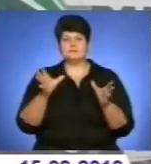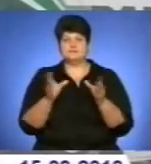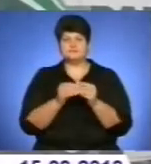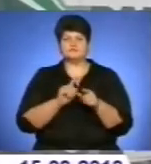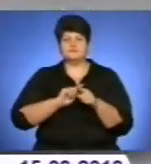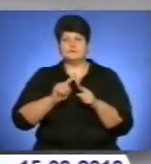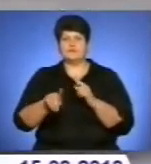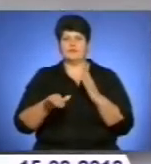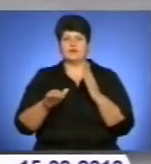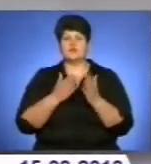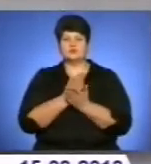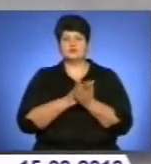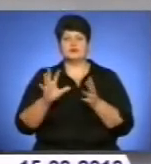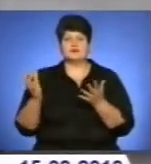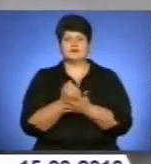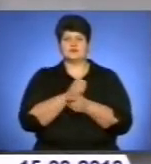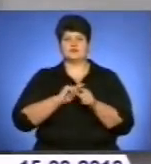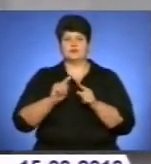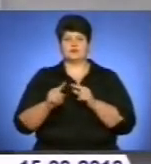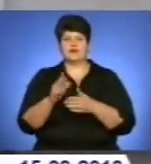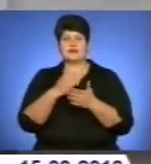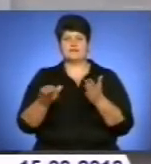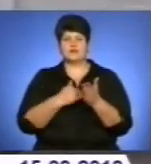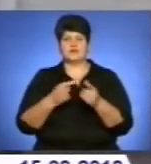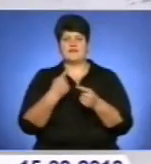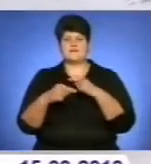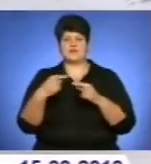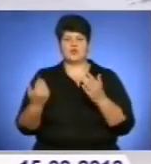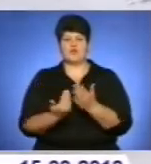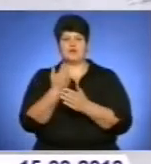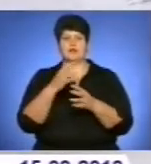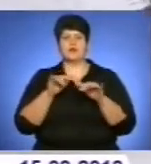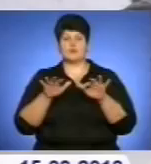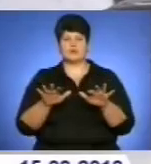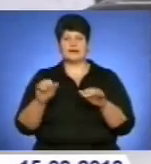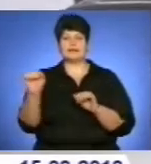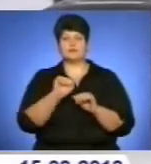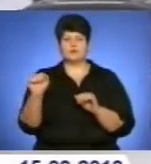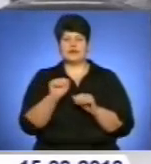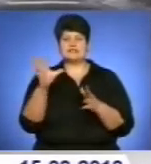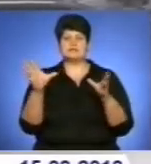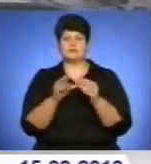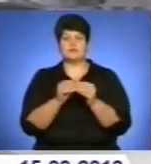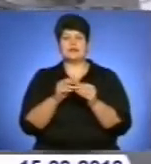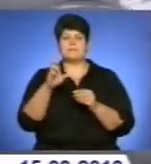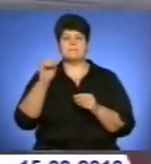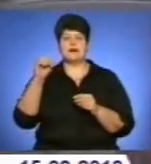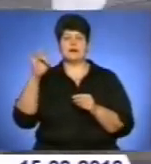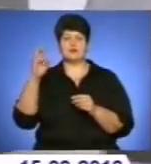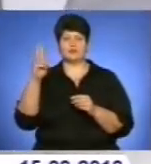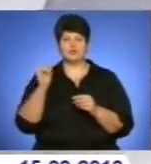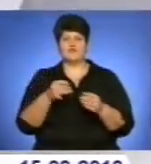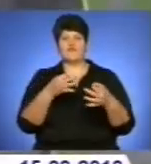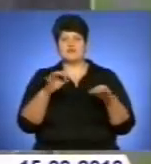Правоохоронці спільно з рятувальниками та комунальниками реагують на усі тривожні сигнали. Так, поблизу села Гончарівка Монастирського району утворився